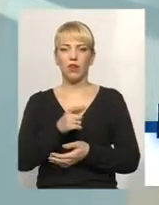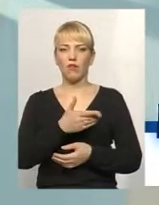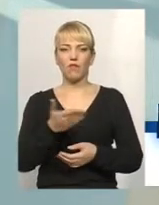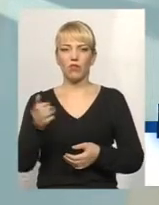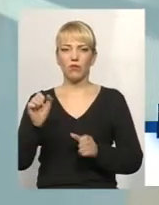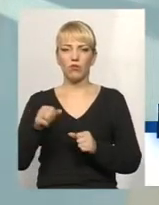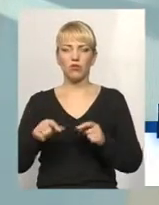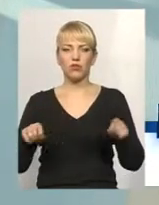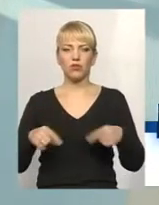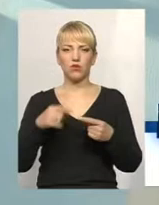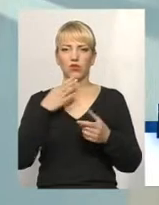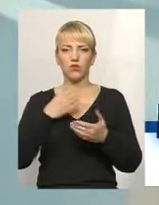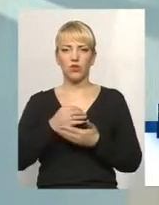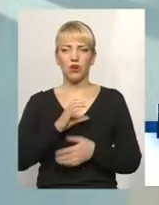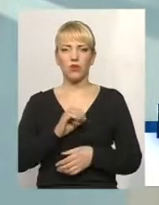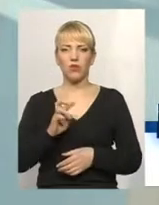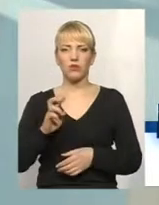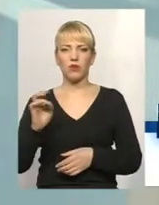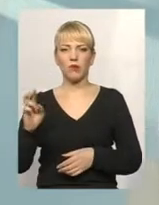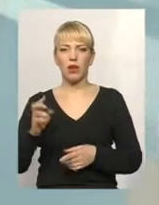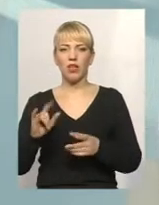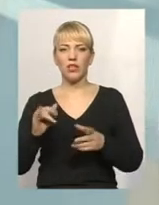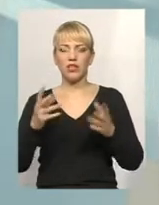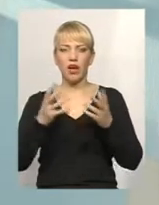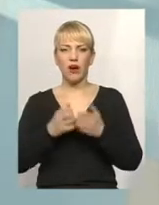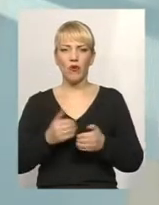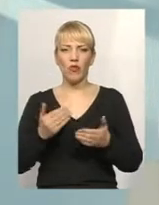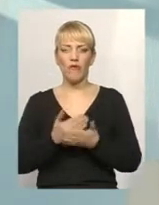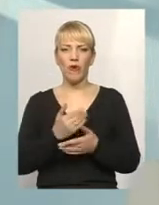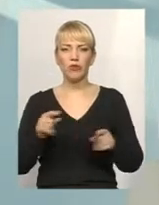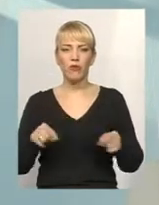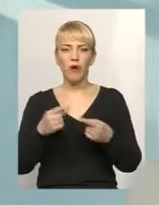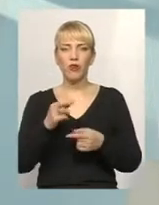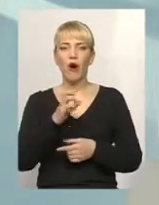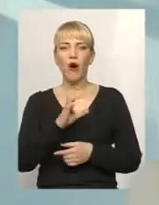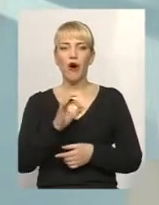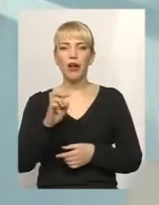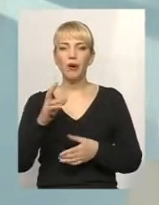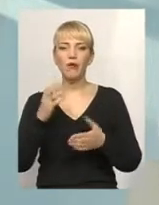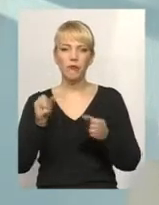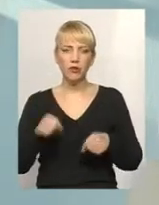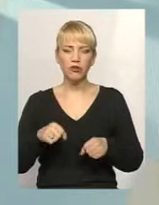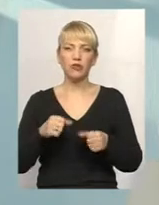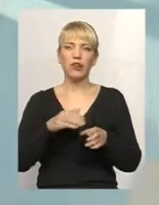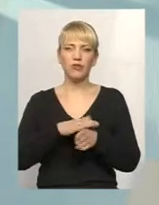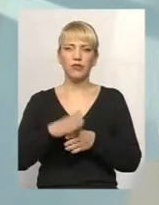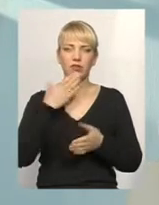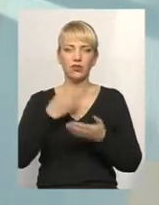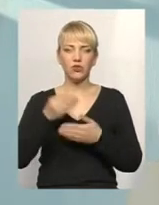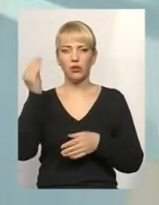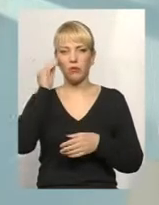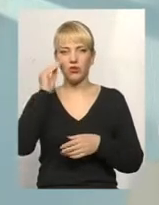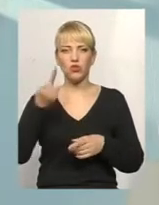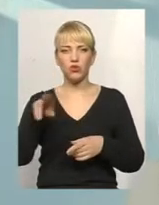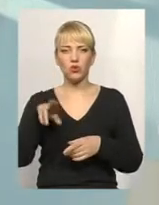ОСББ, і за рахунок нового ОСББ вони мають реалізувати свої бачення щодо